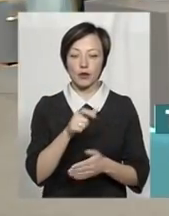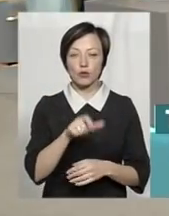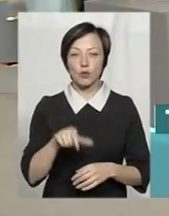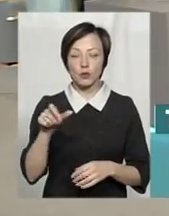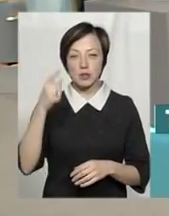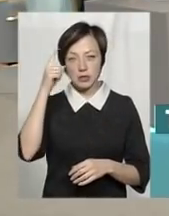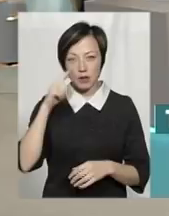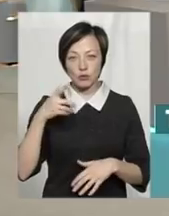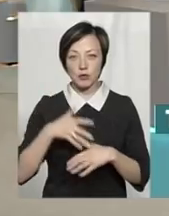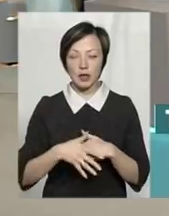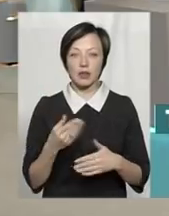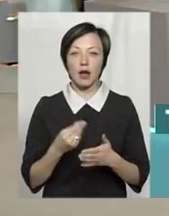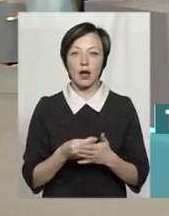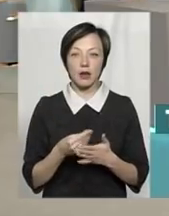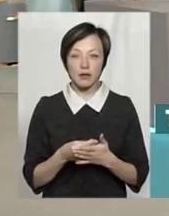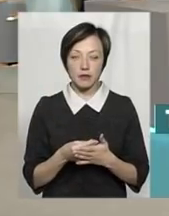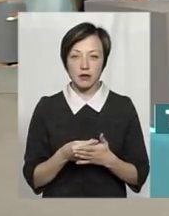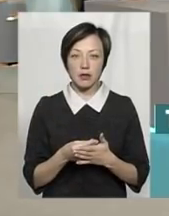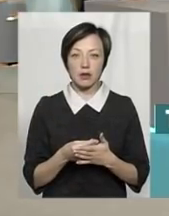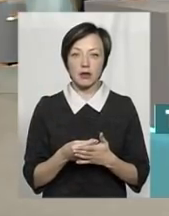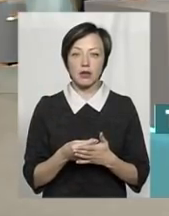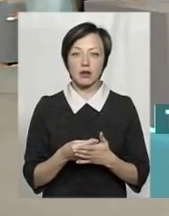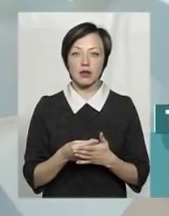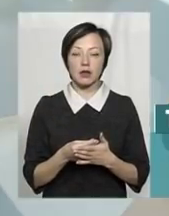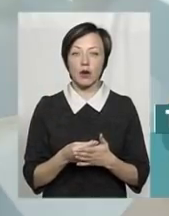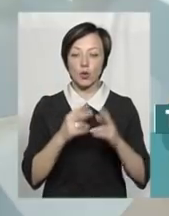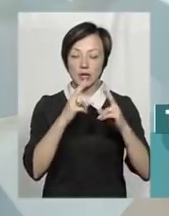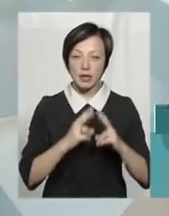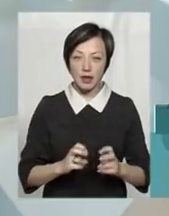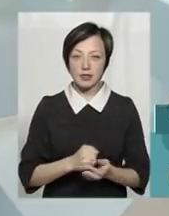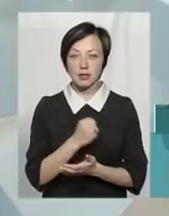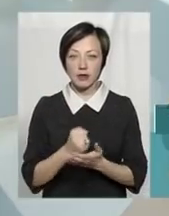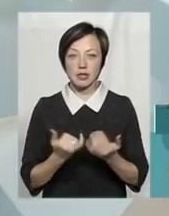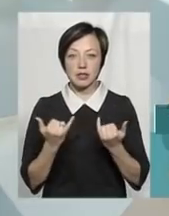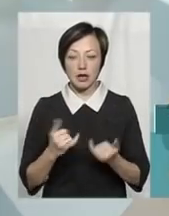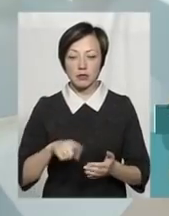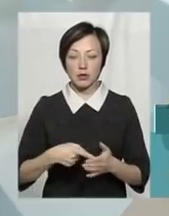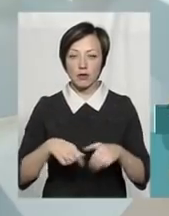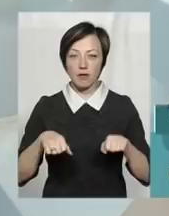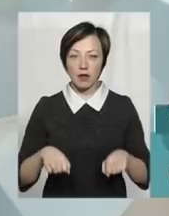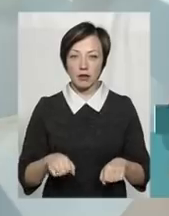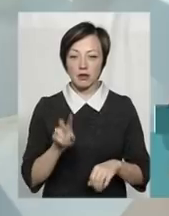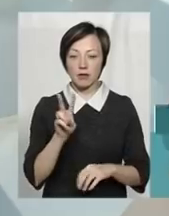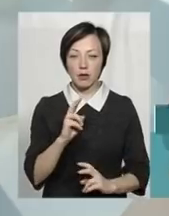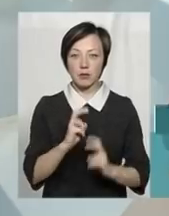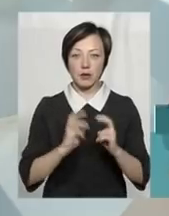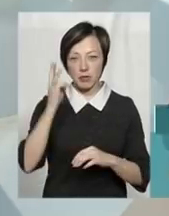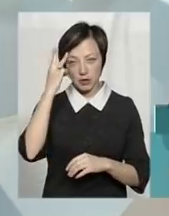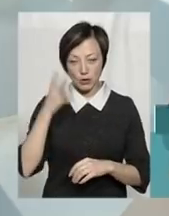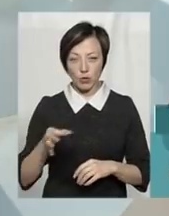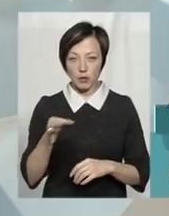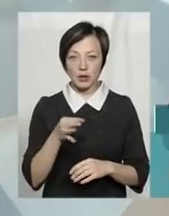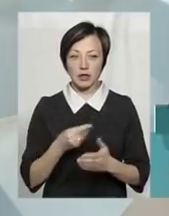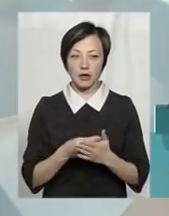Люди, щоб розуміли, що тариф розглядається і затверджується зараз міською владою. І лише в нас два підприємства в Хмельницькій області.